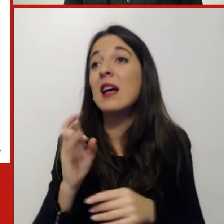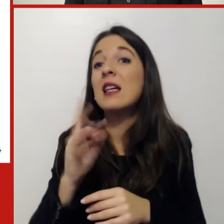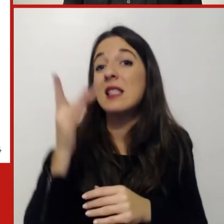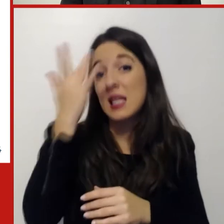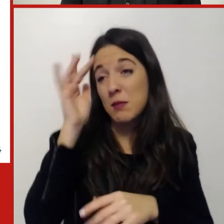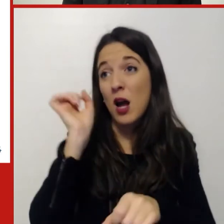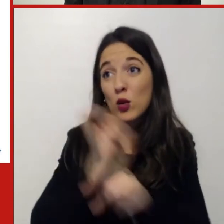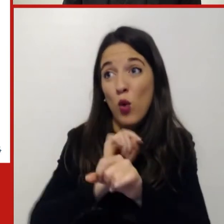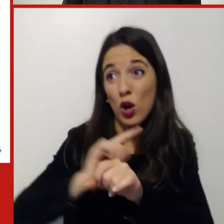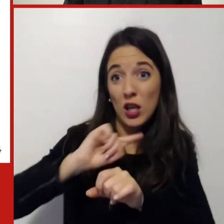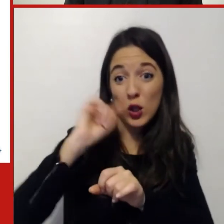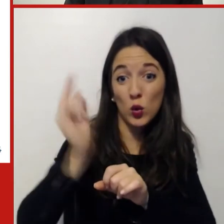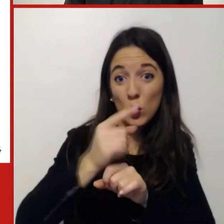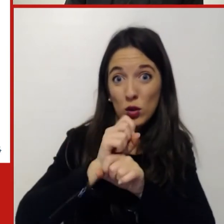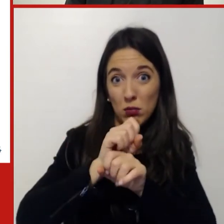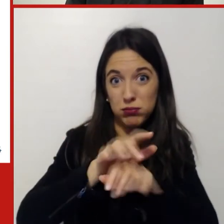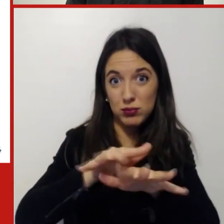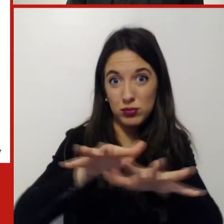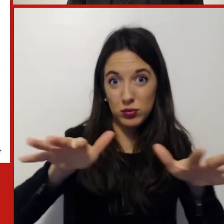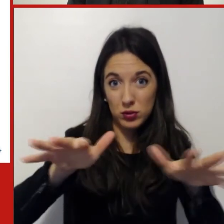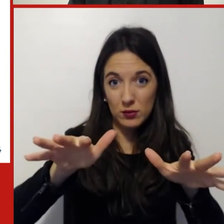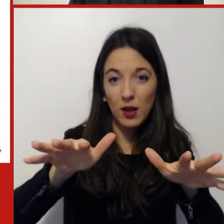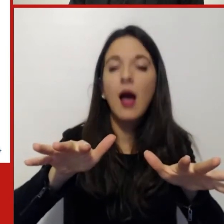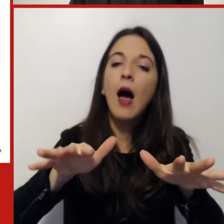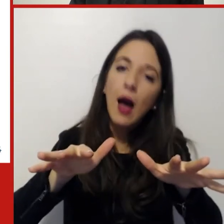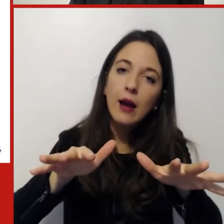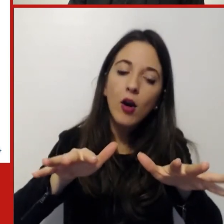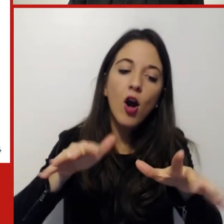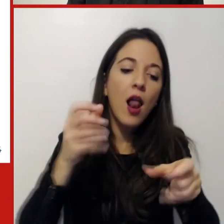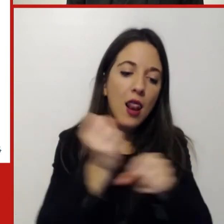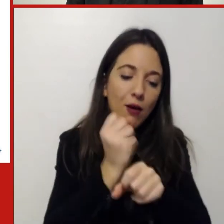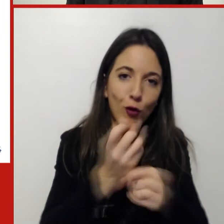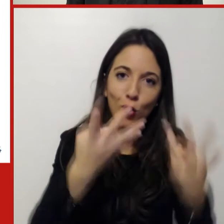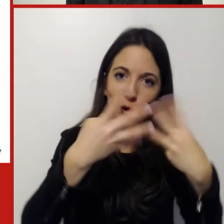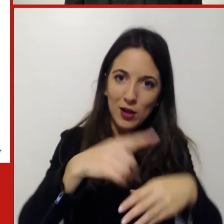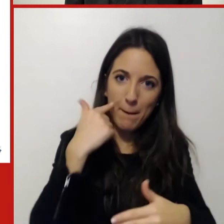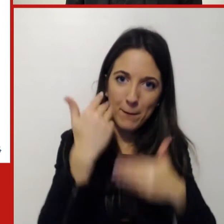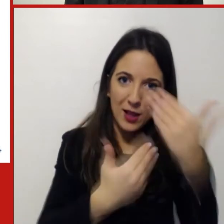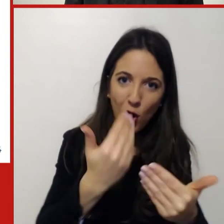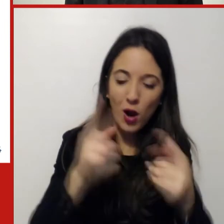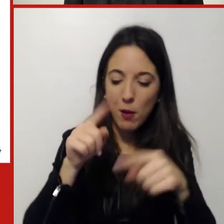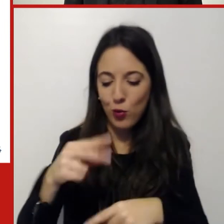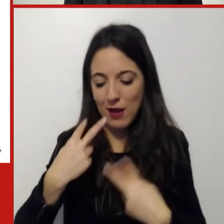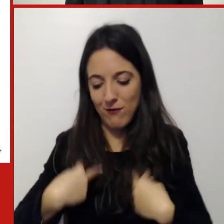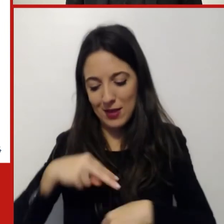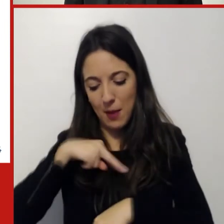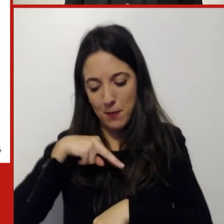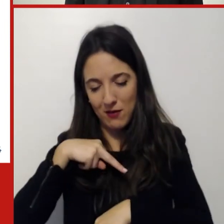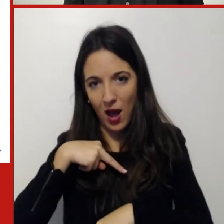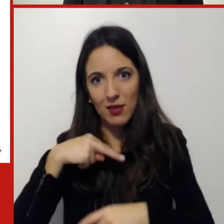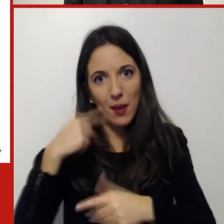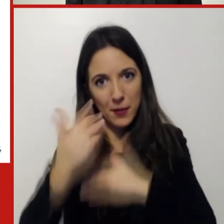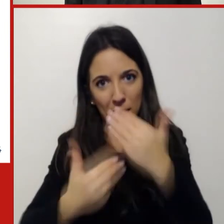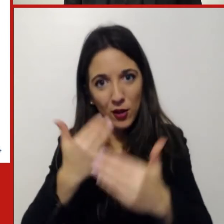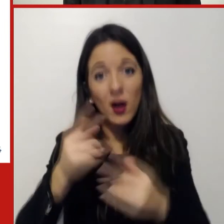non solo cambia l'organizzazione del lavoro e migliora un po' la nostra vita personale, ma cambia proprio i modelli di vita,